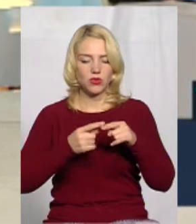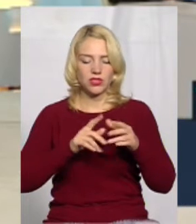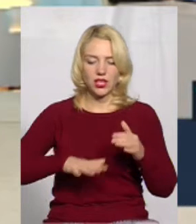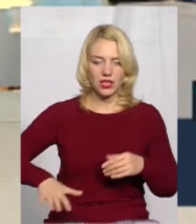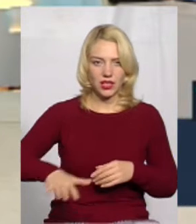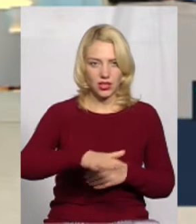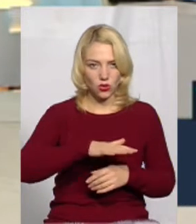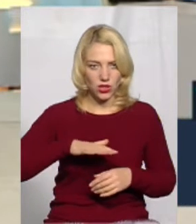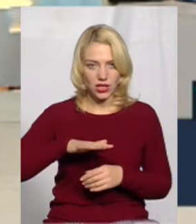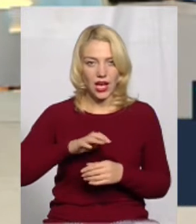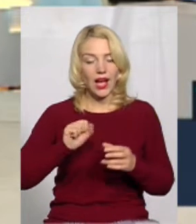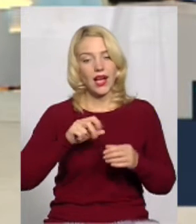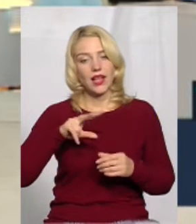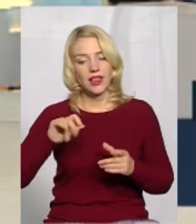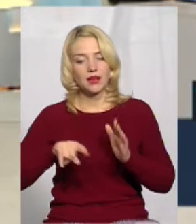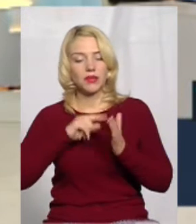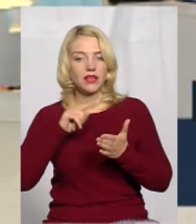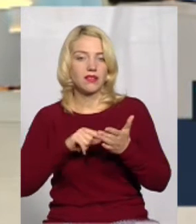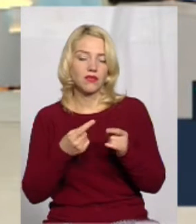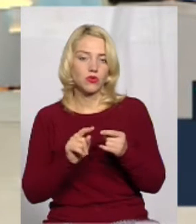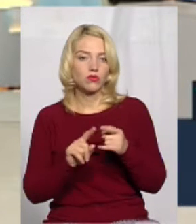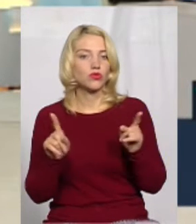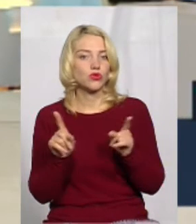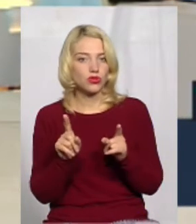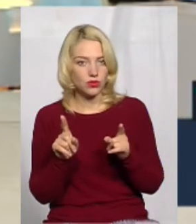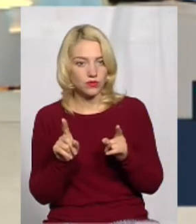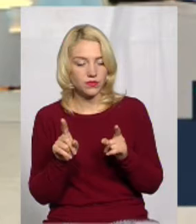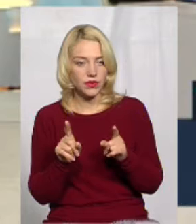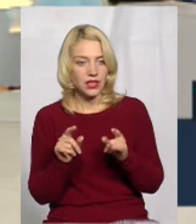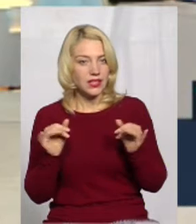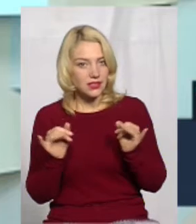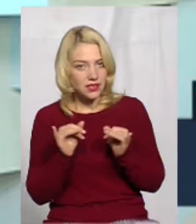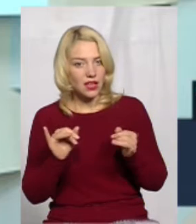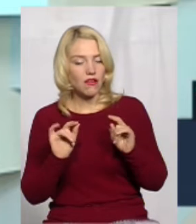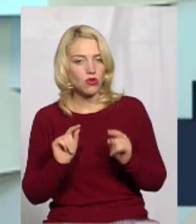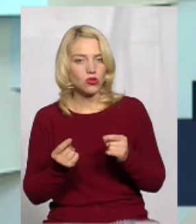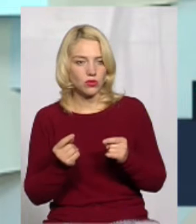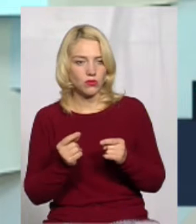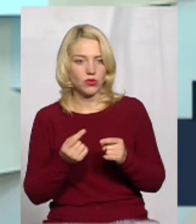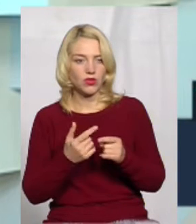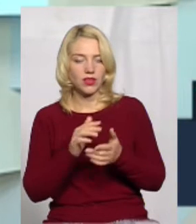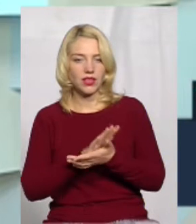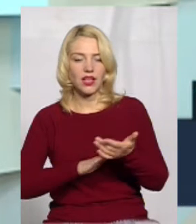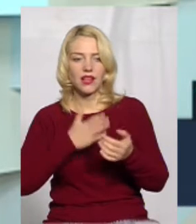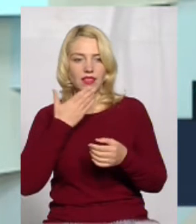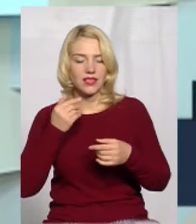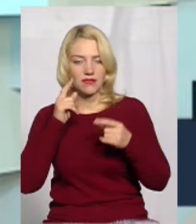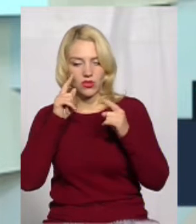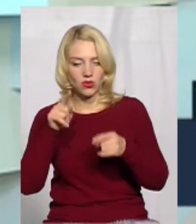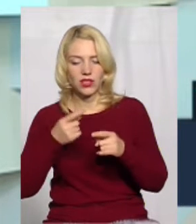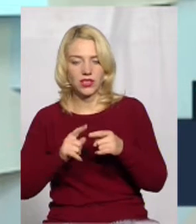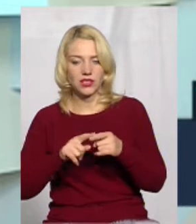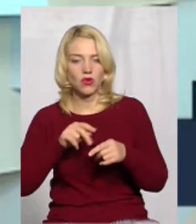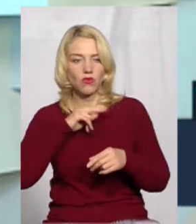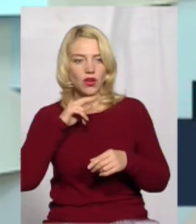території. Але питання в тому, що цікаво, чому Дабі не звернула на це увагу,